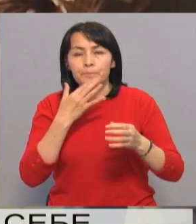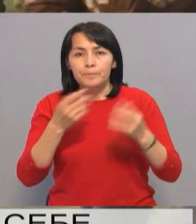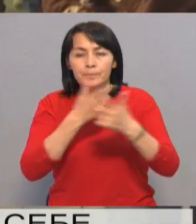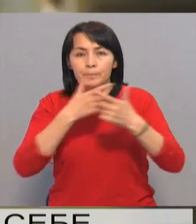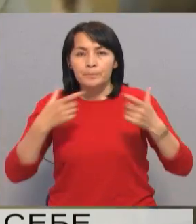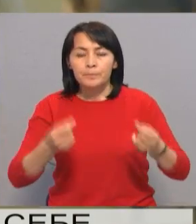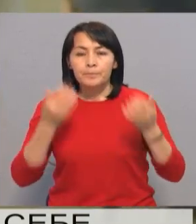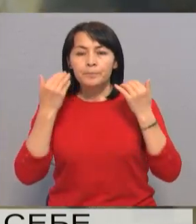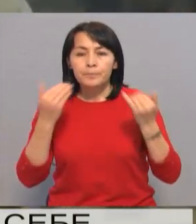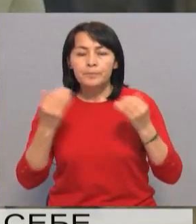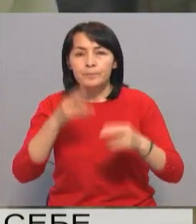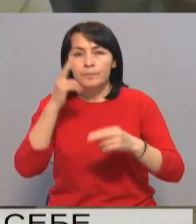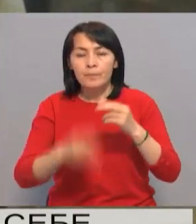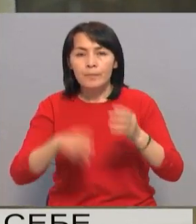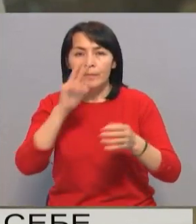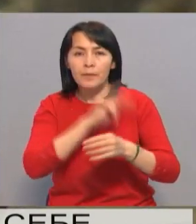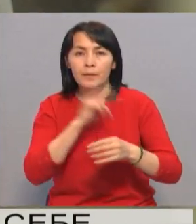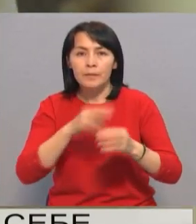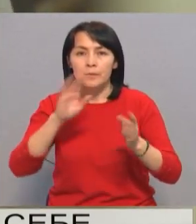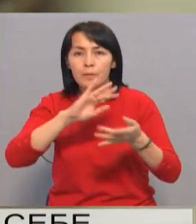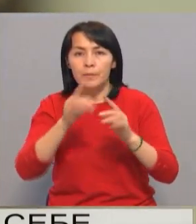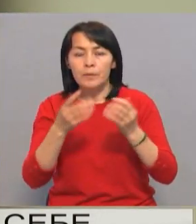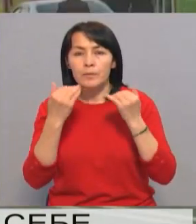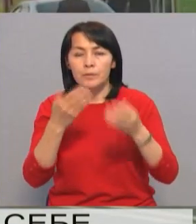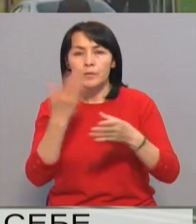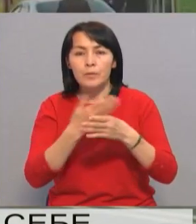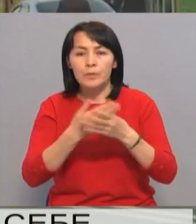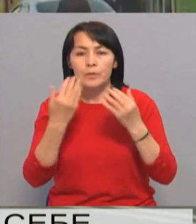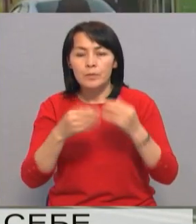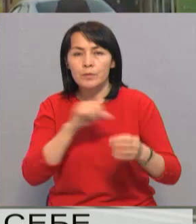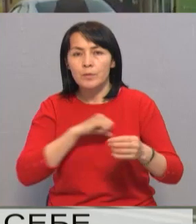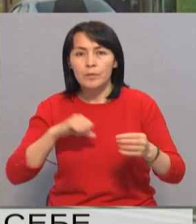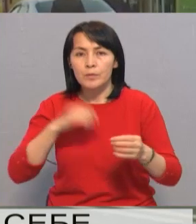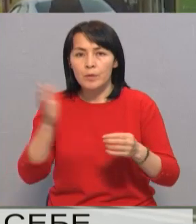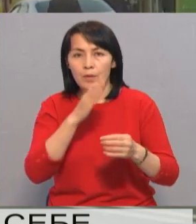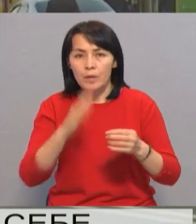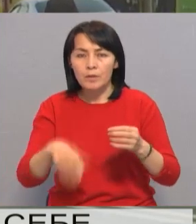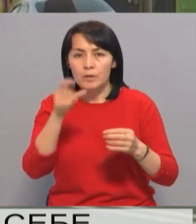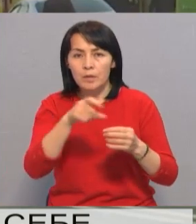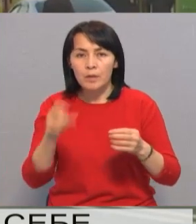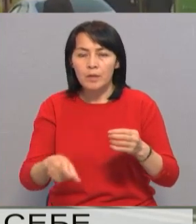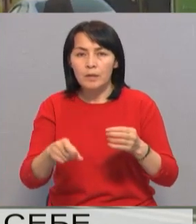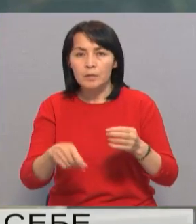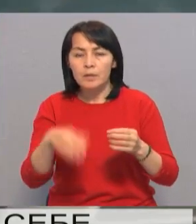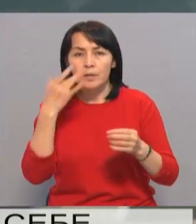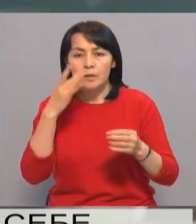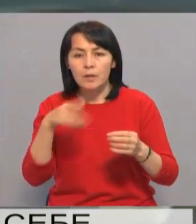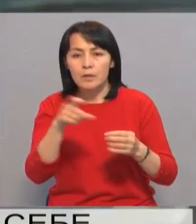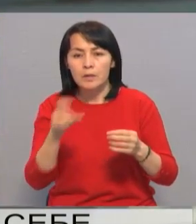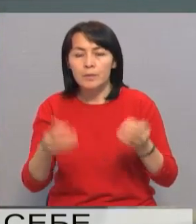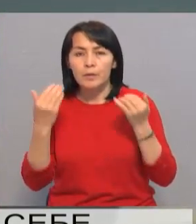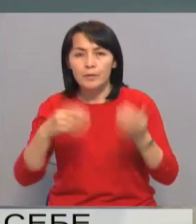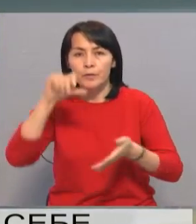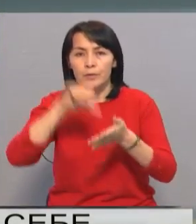информационной технологии завершили работу по автоматизации услуги по самостоятельному ограничению граждан и резидентов Республики Казахстан